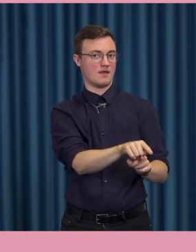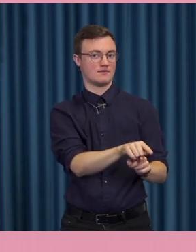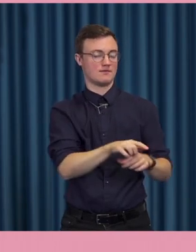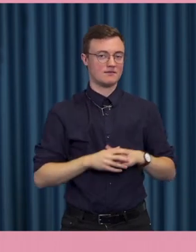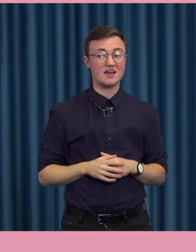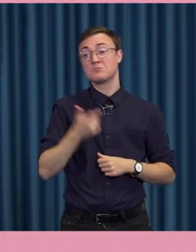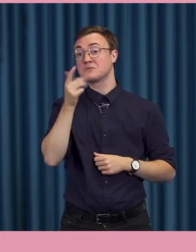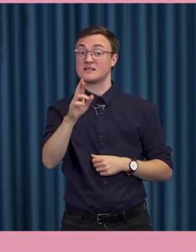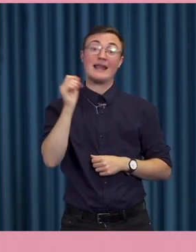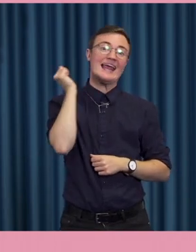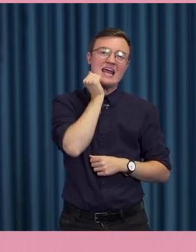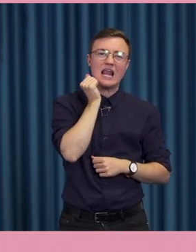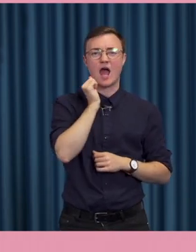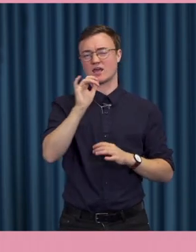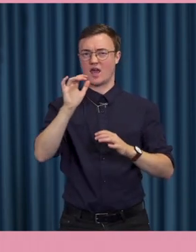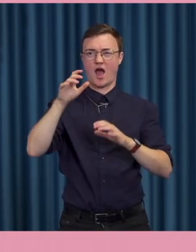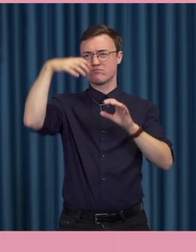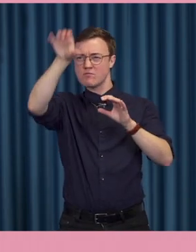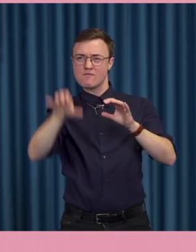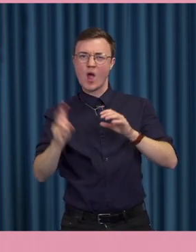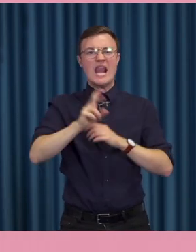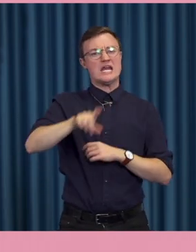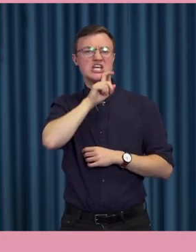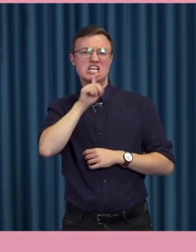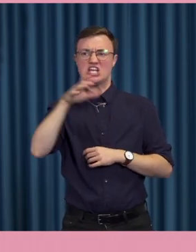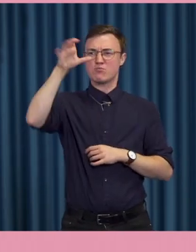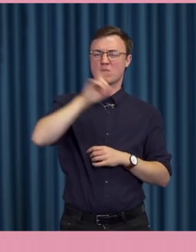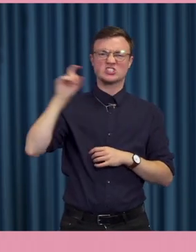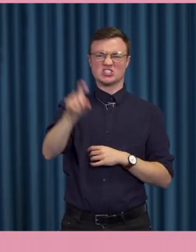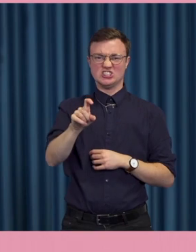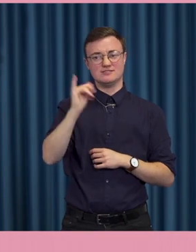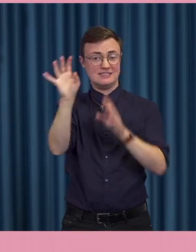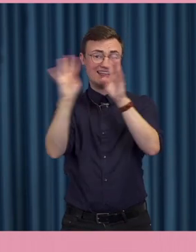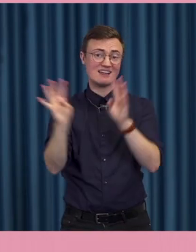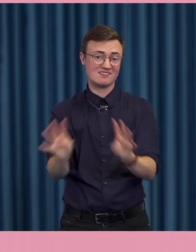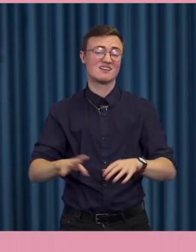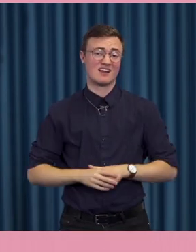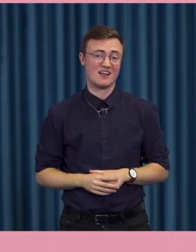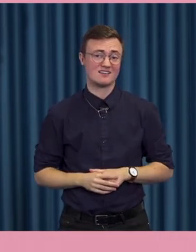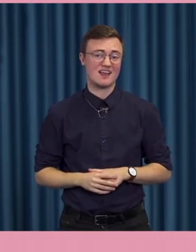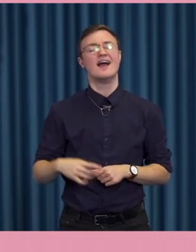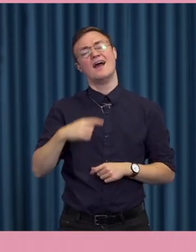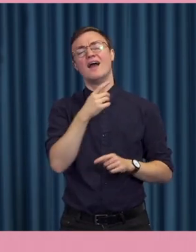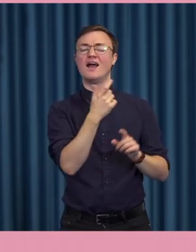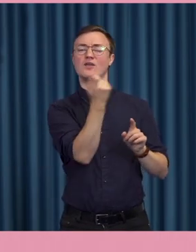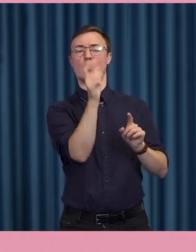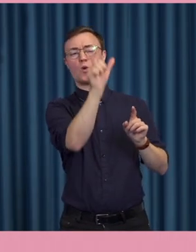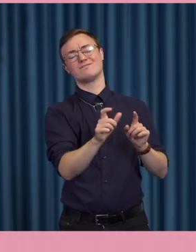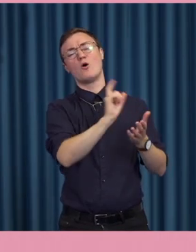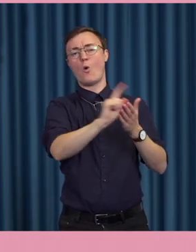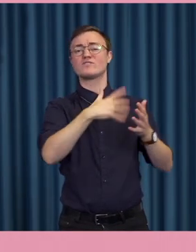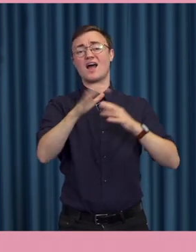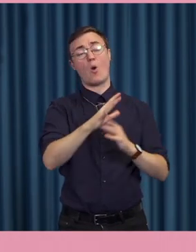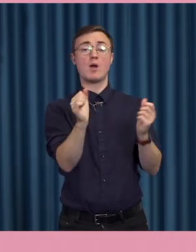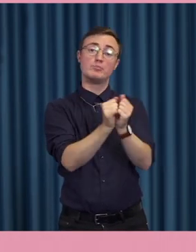Det kan vara elaka inlägg eller kritiserande inlägg om någon online. Och när jag säger någon så handlar det ganska ofta om en